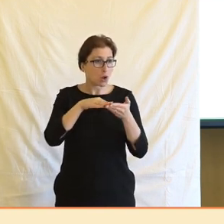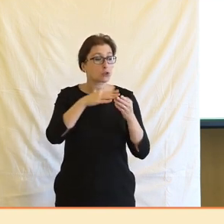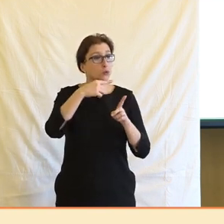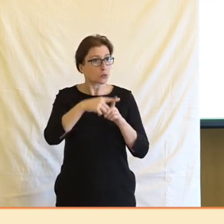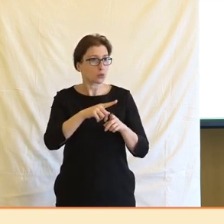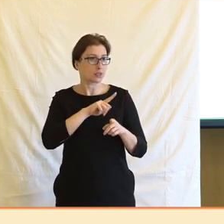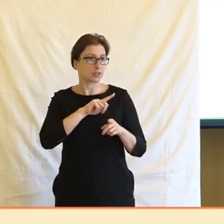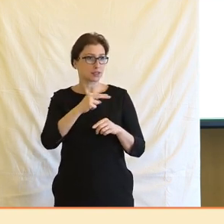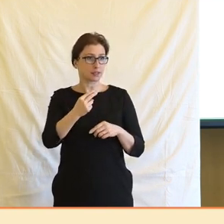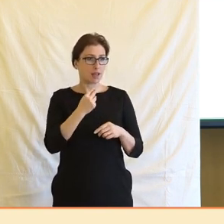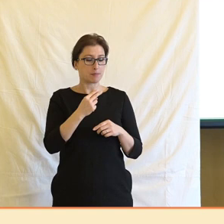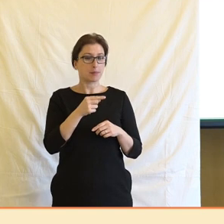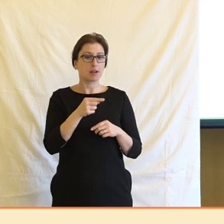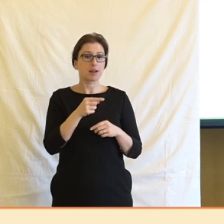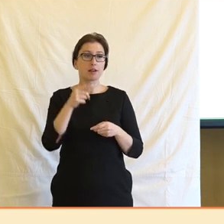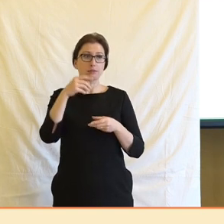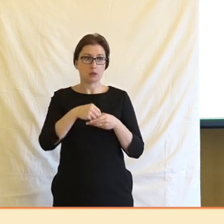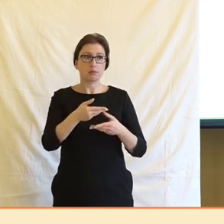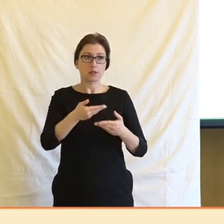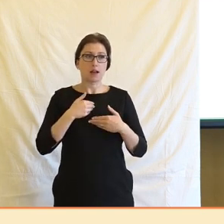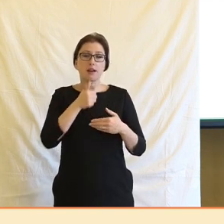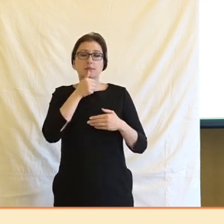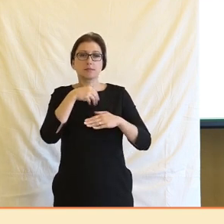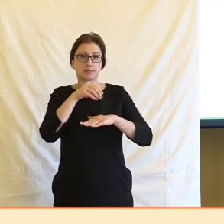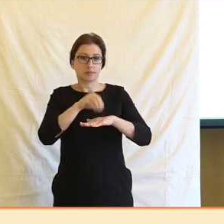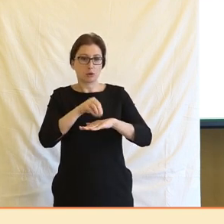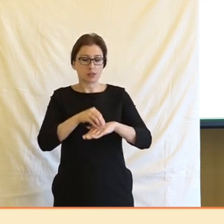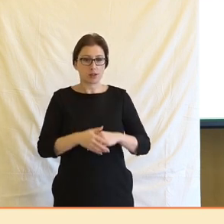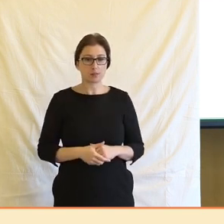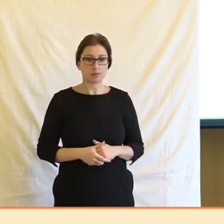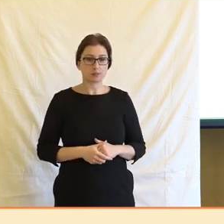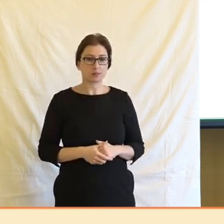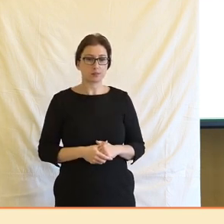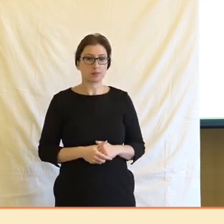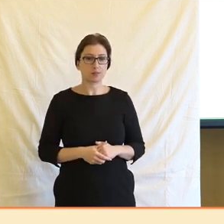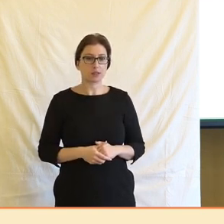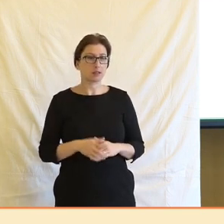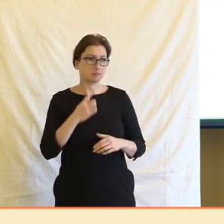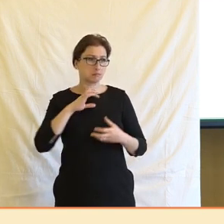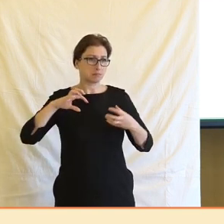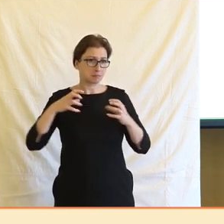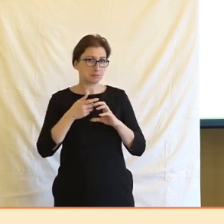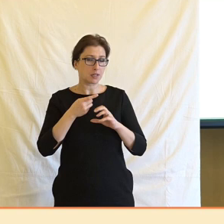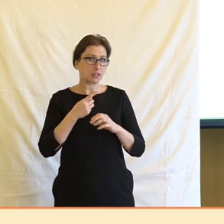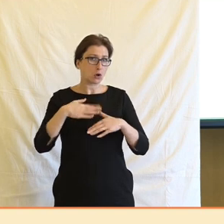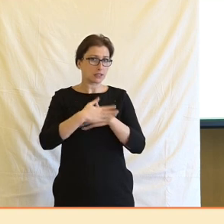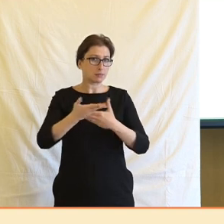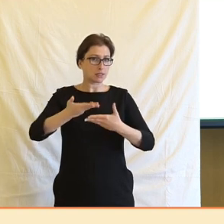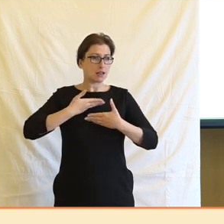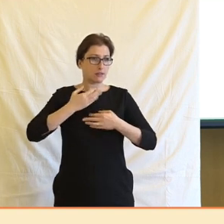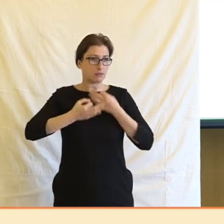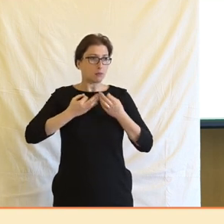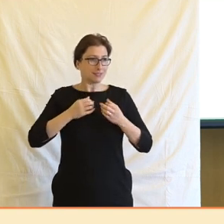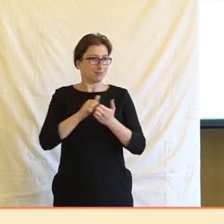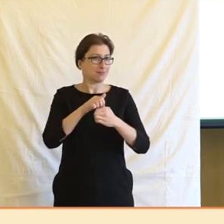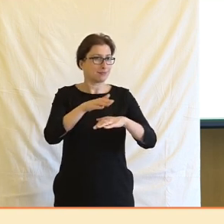ale současně z toho dýcha jedna moje poznámka, kterou bych si dovolil, nebo respektive si dovolím to, co z toho dýcha zdůraznit a